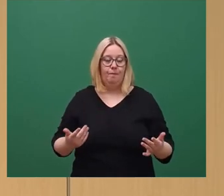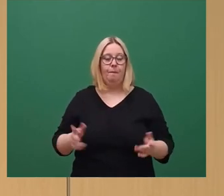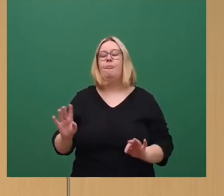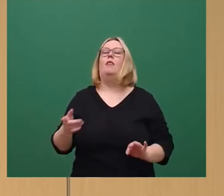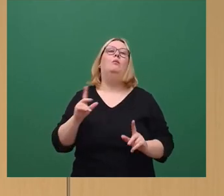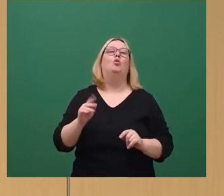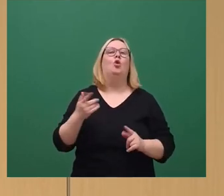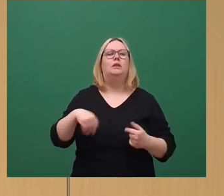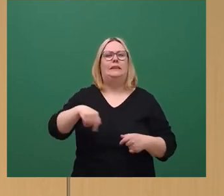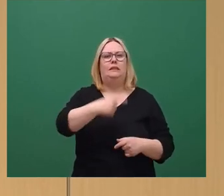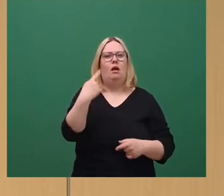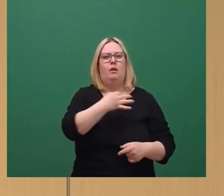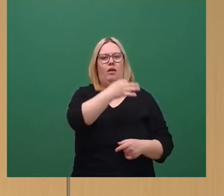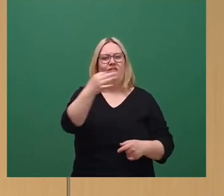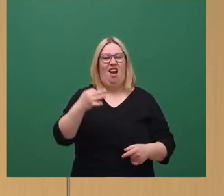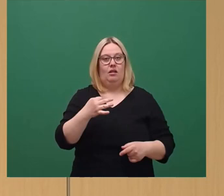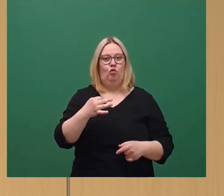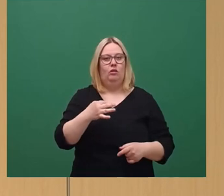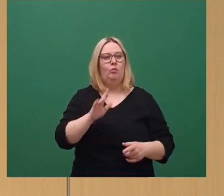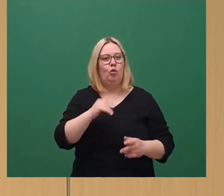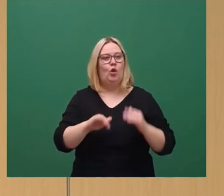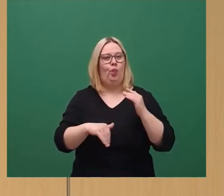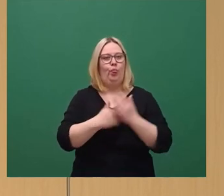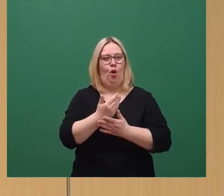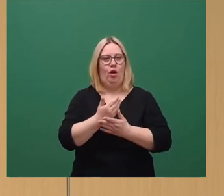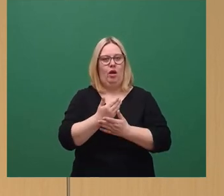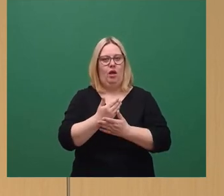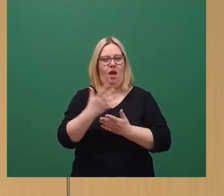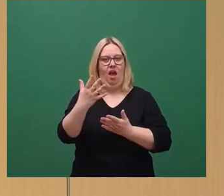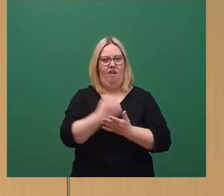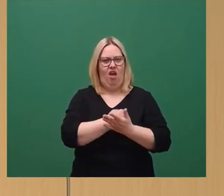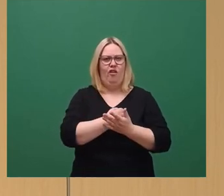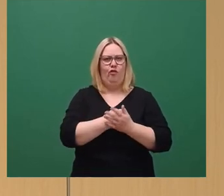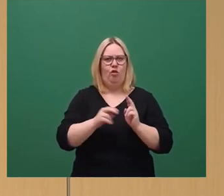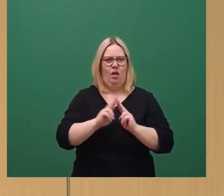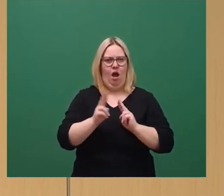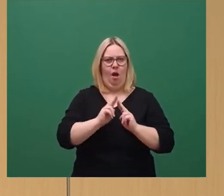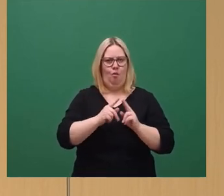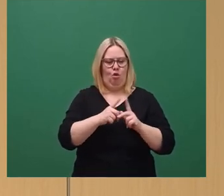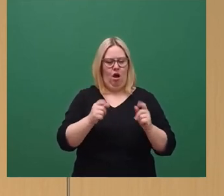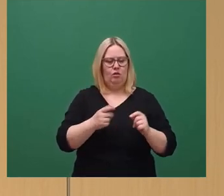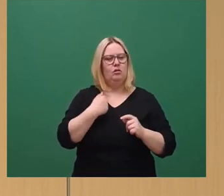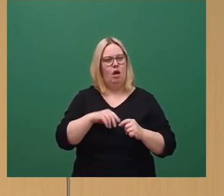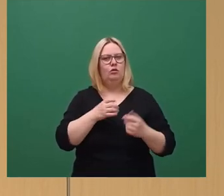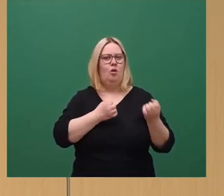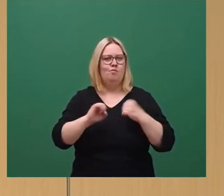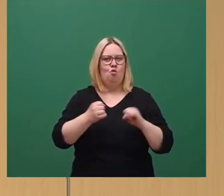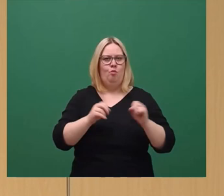in diesem Jahr gaben 30 Prozent der Neuerwerberinnen einer Abo-Karte an, dass die Mobi-Welt einen ganz